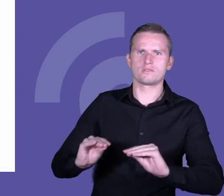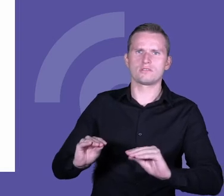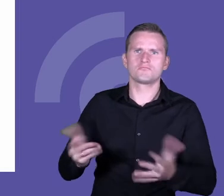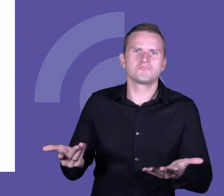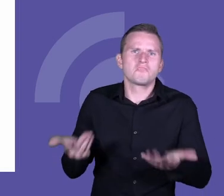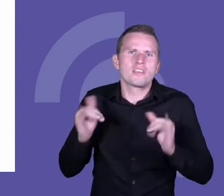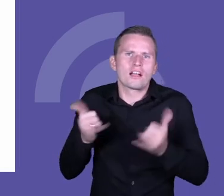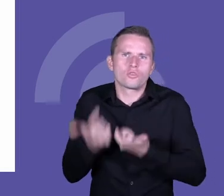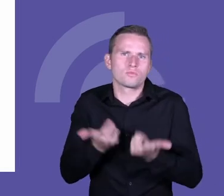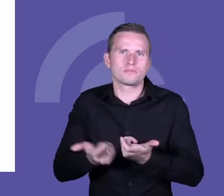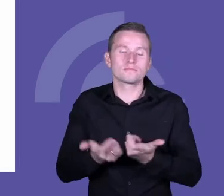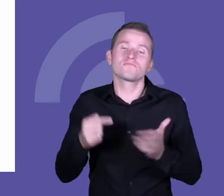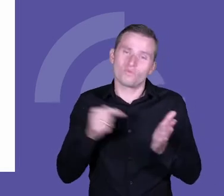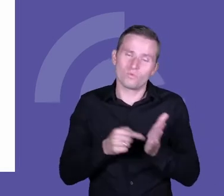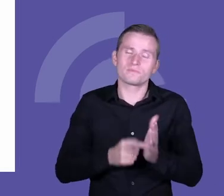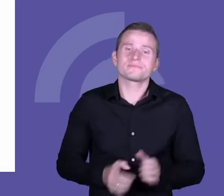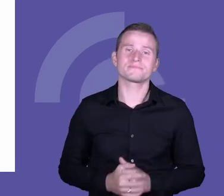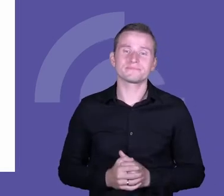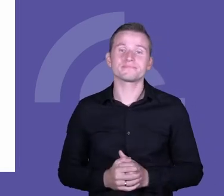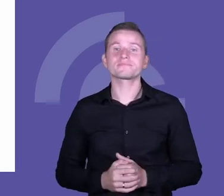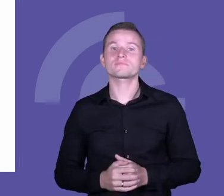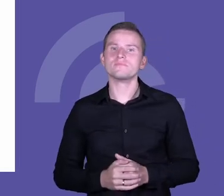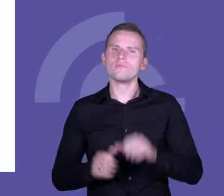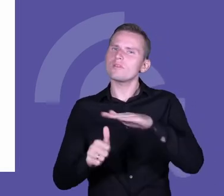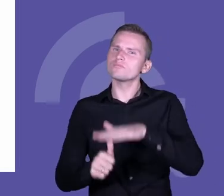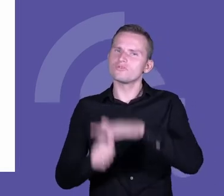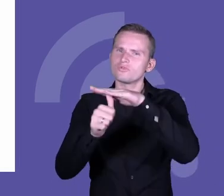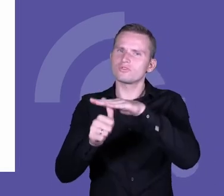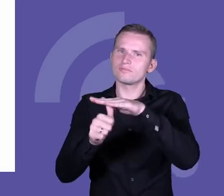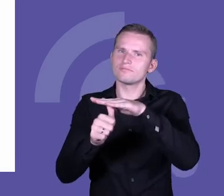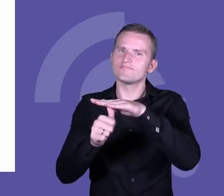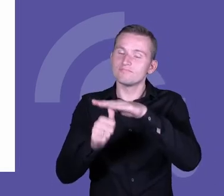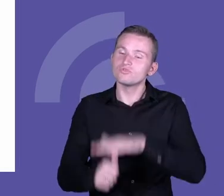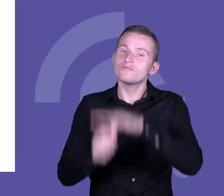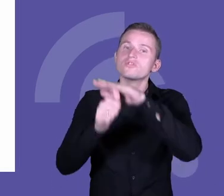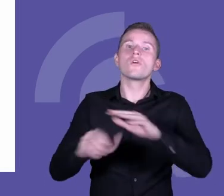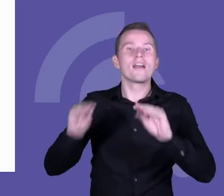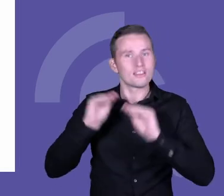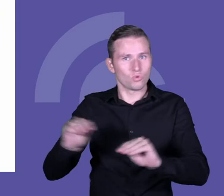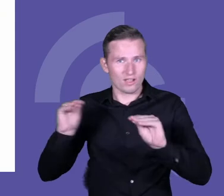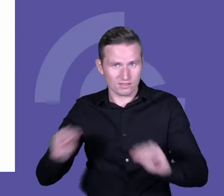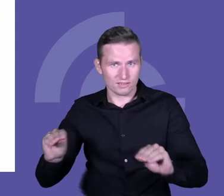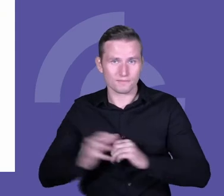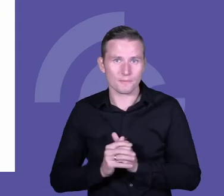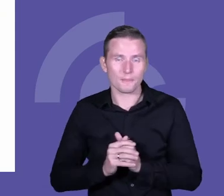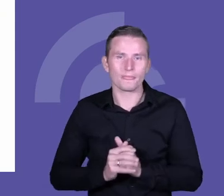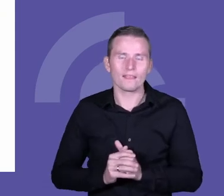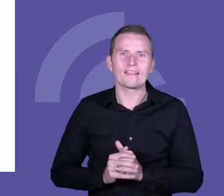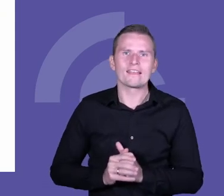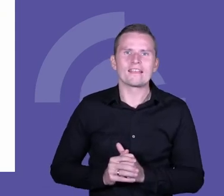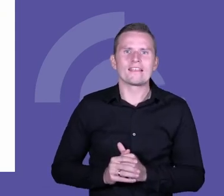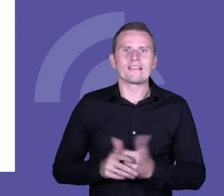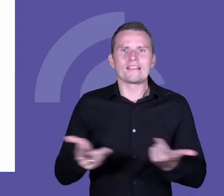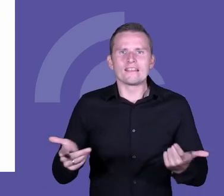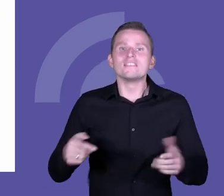No właśnie. Przywództwo, znowu wracam do tego, to przywództwo edukacyjne i tak jak powiedziałam wcześniej, rola w tym